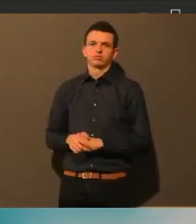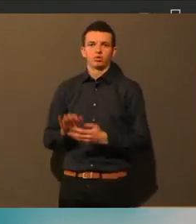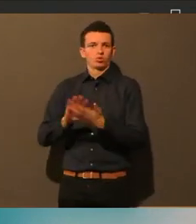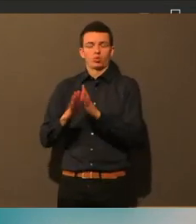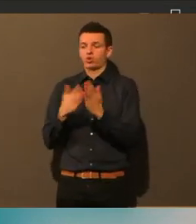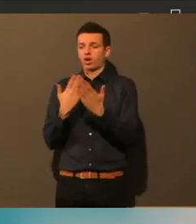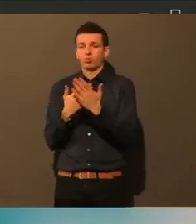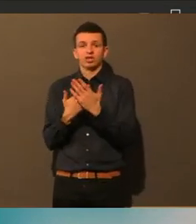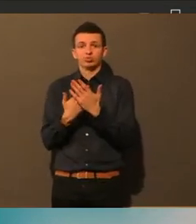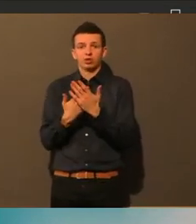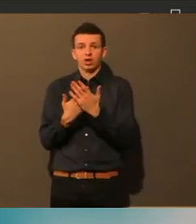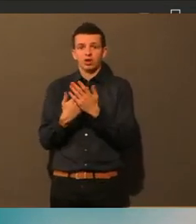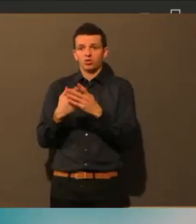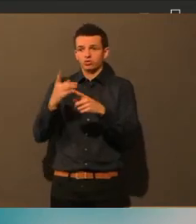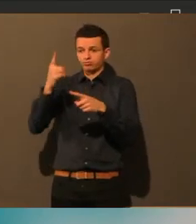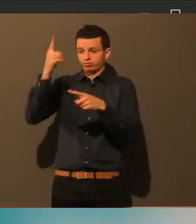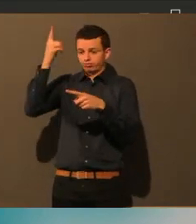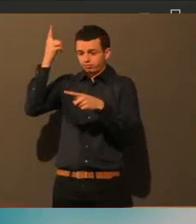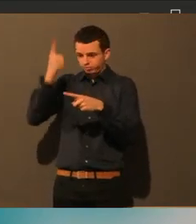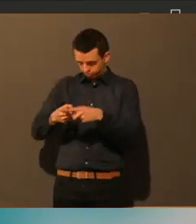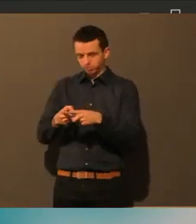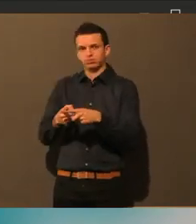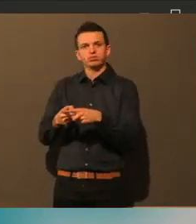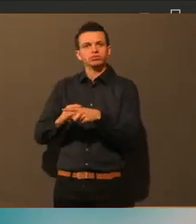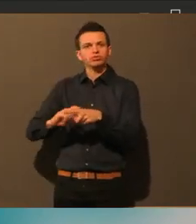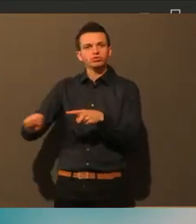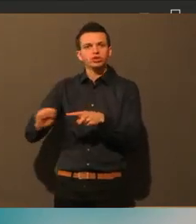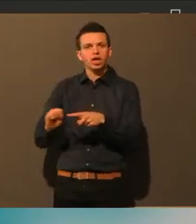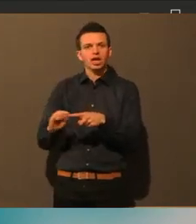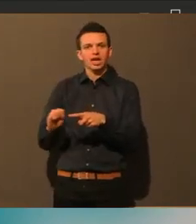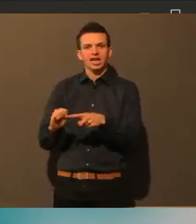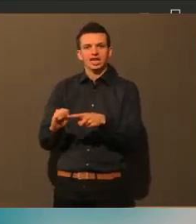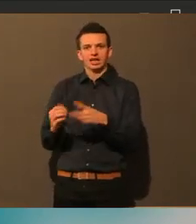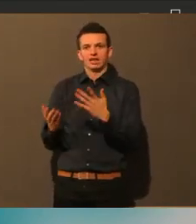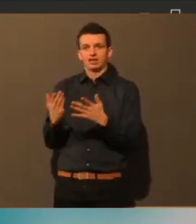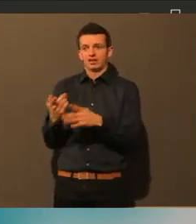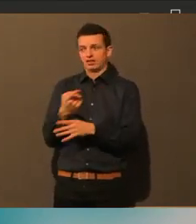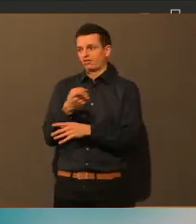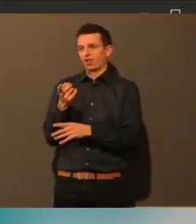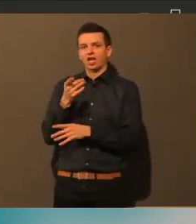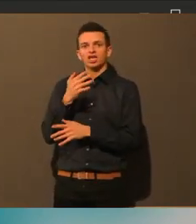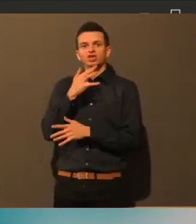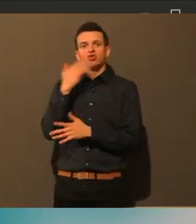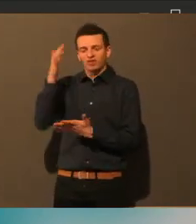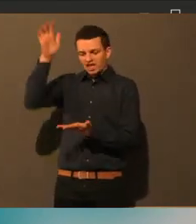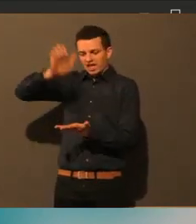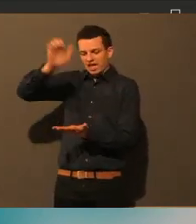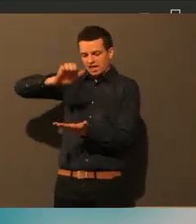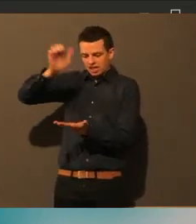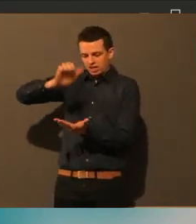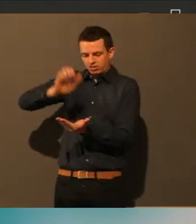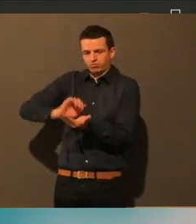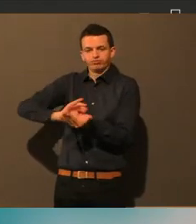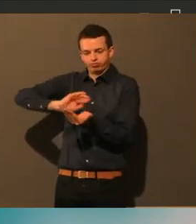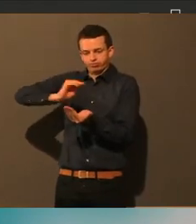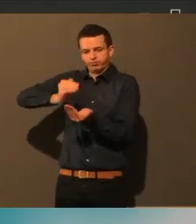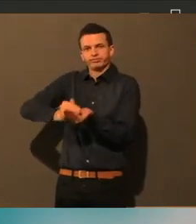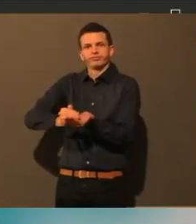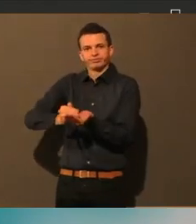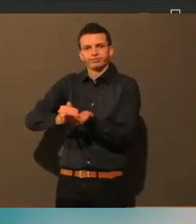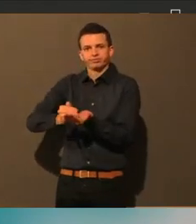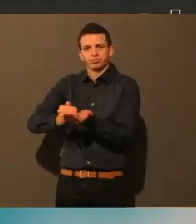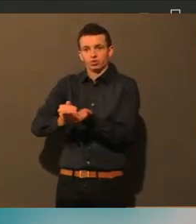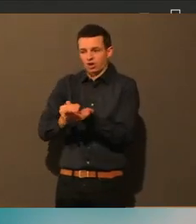viel zu häufig gebraucht. Und vor allem an den Schulen, die empfindlichen Kinderhände, die sind nicht alle für Desinfektionsmittel